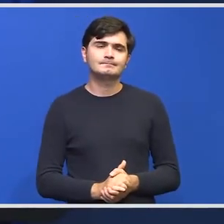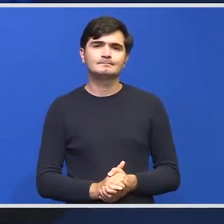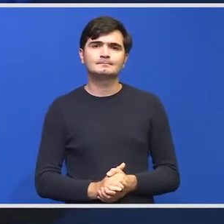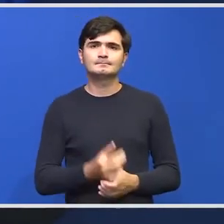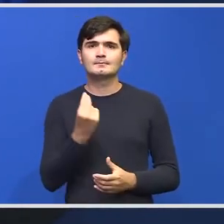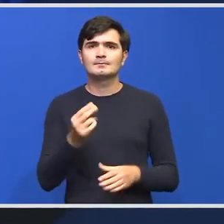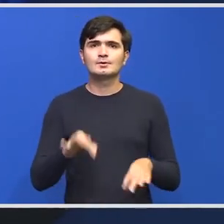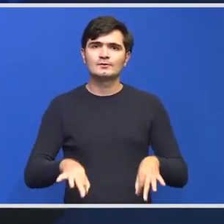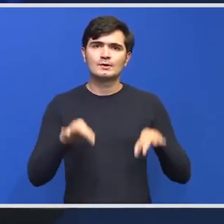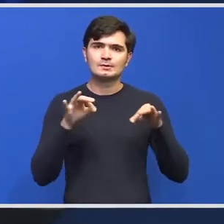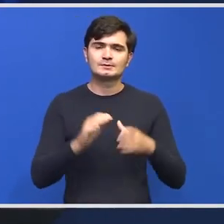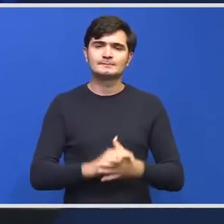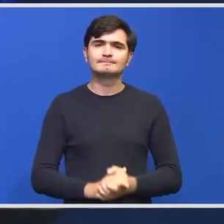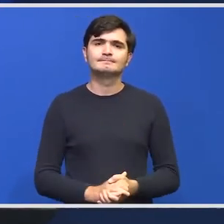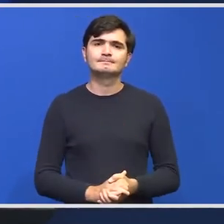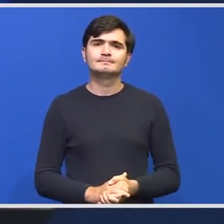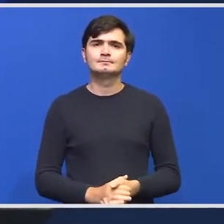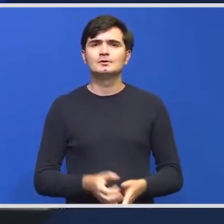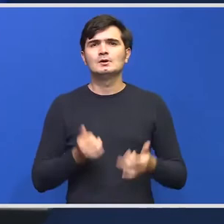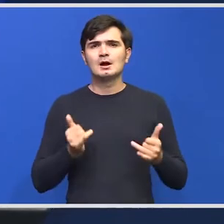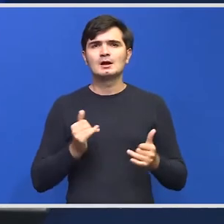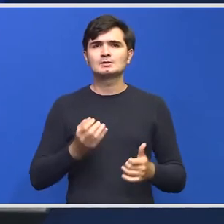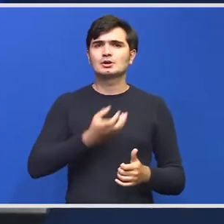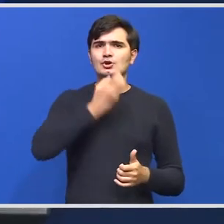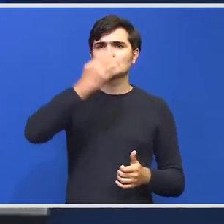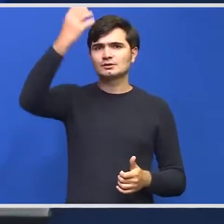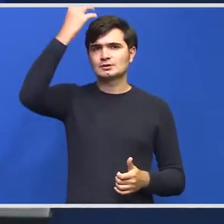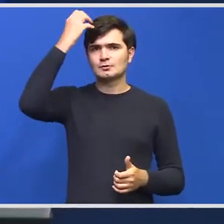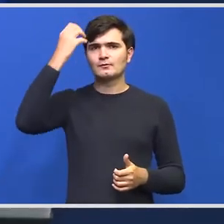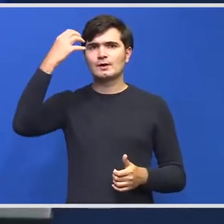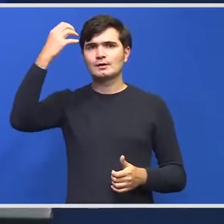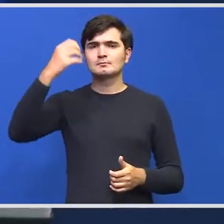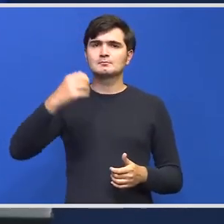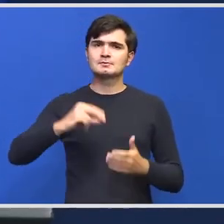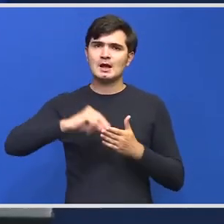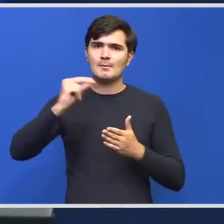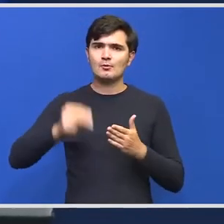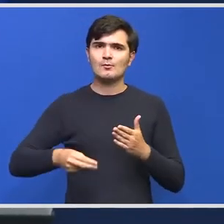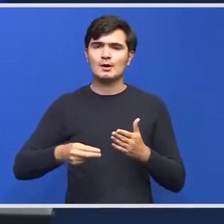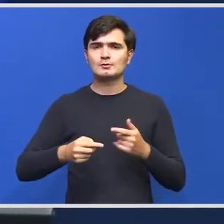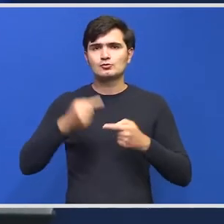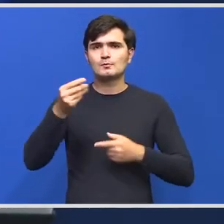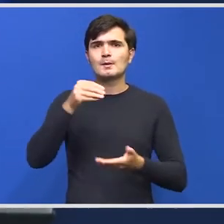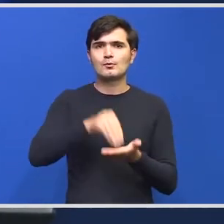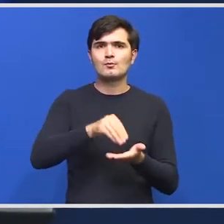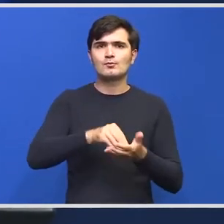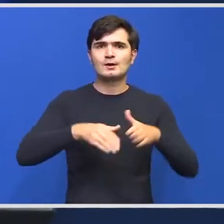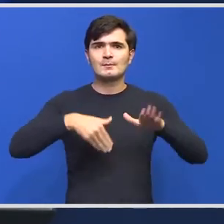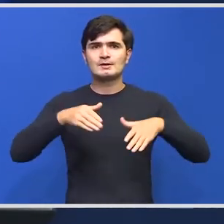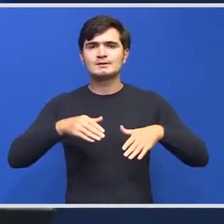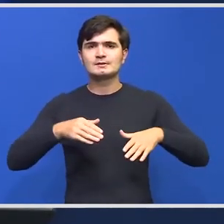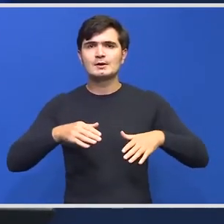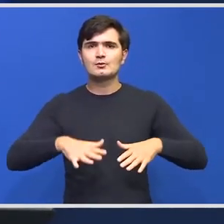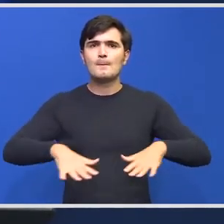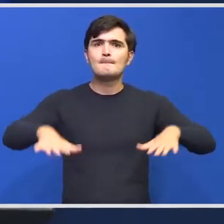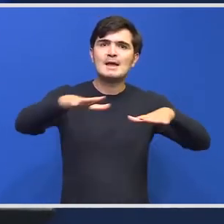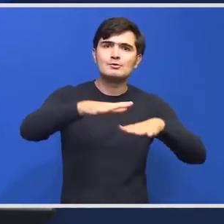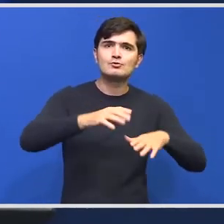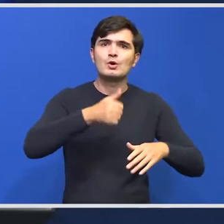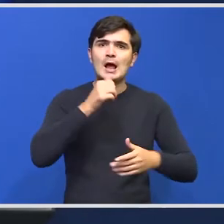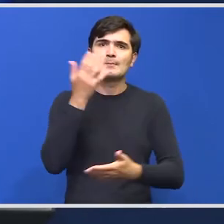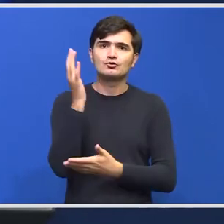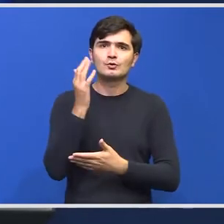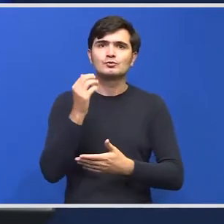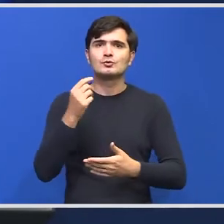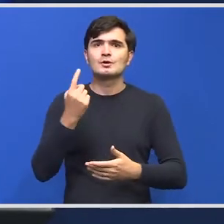Bine v-am găsit. Astăzi, ședința de guvern, executivul a aprobat la propunerea Ministerului Mediului, Apelor și Pădurilor, proiectul de